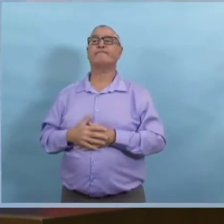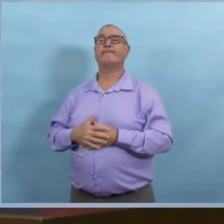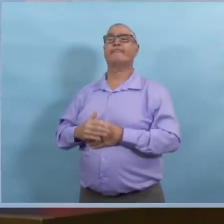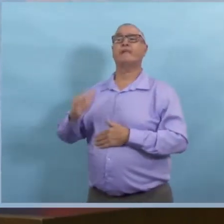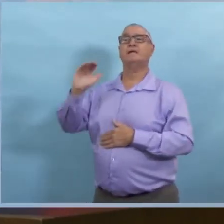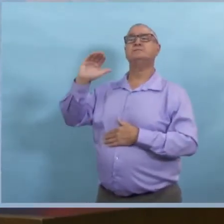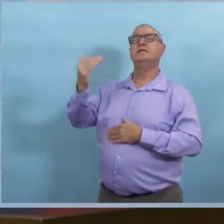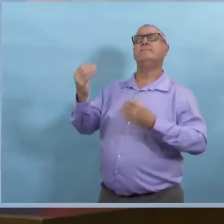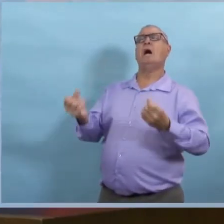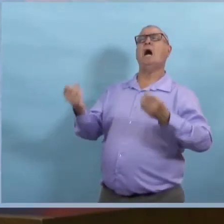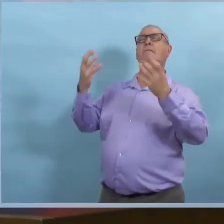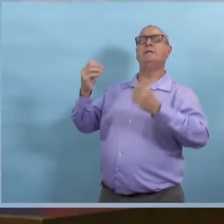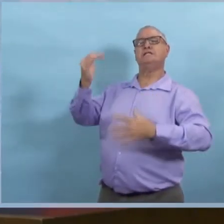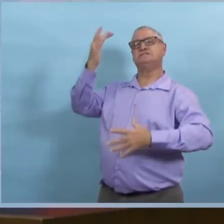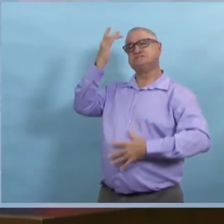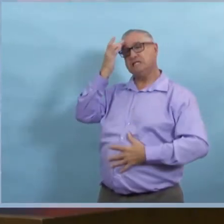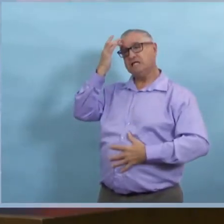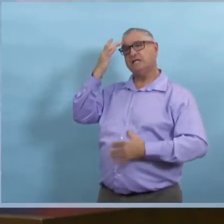Question inaudible.